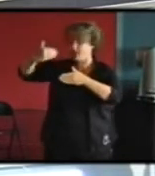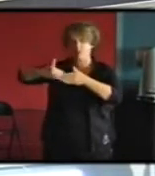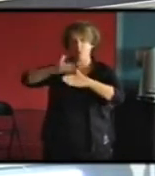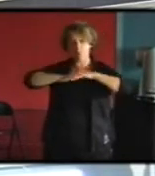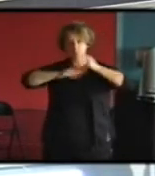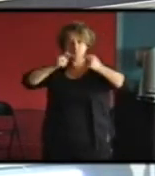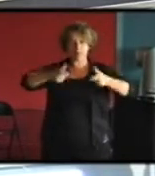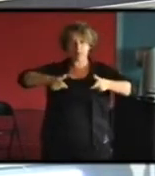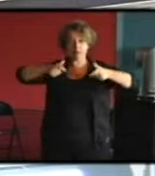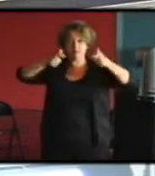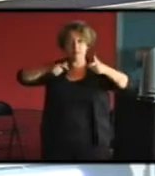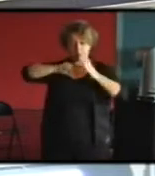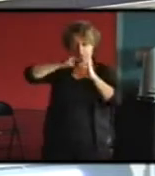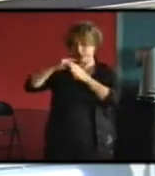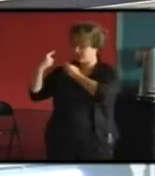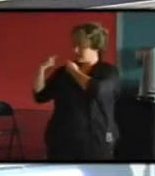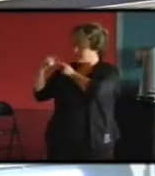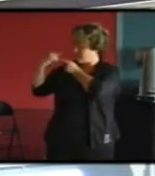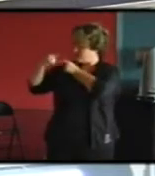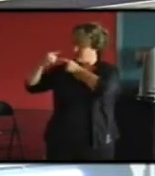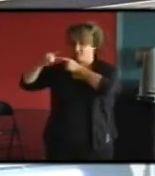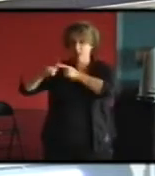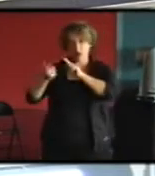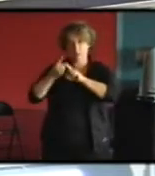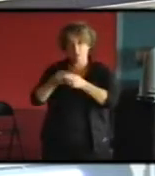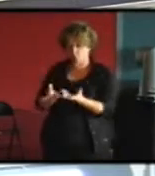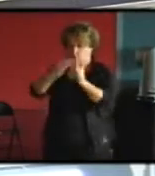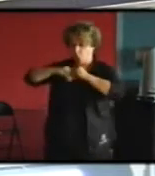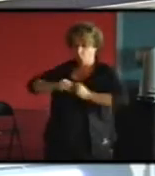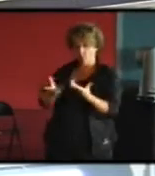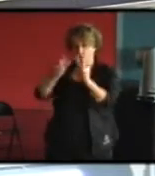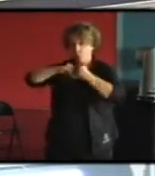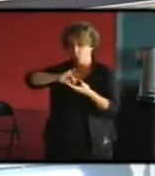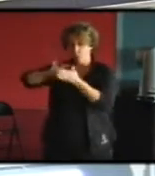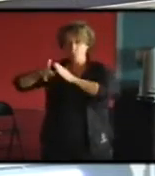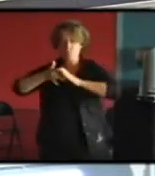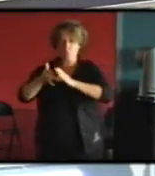renouveler son savoir et que c'est un peu compliqué quoi c'est pas basique